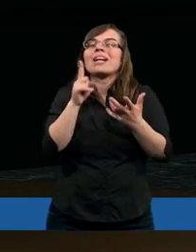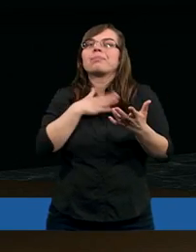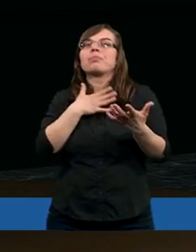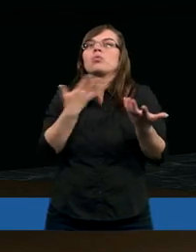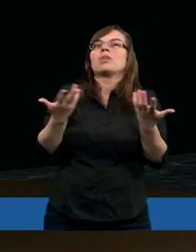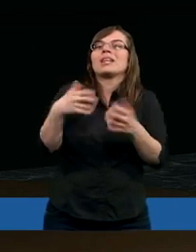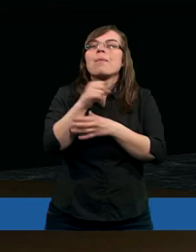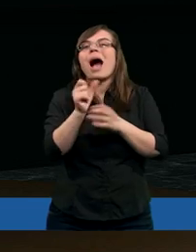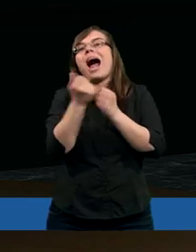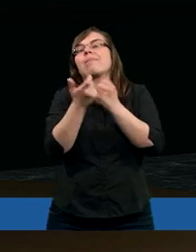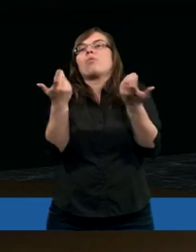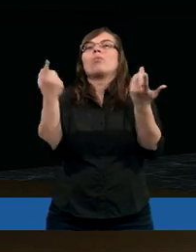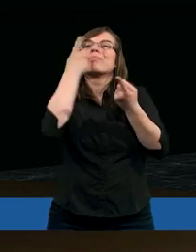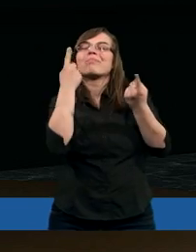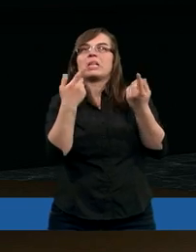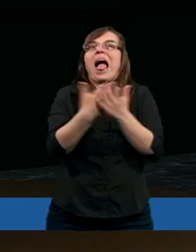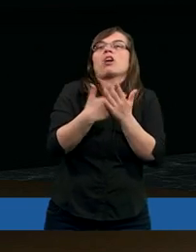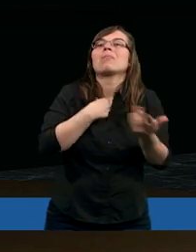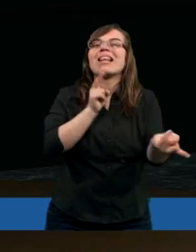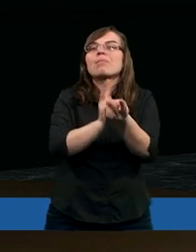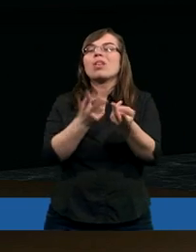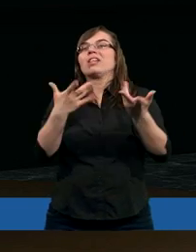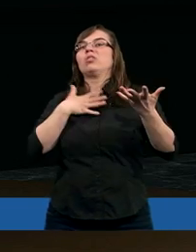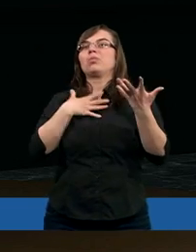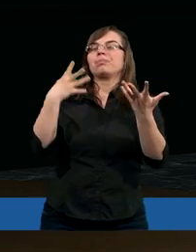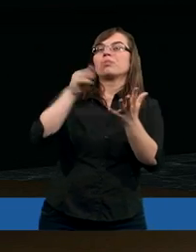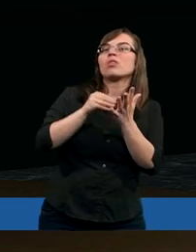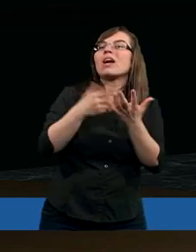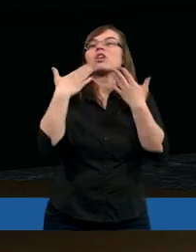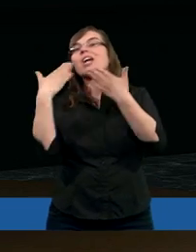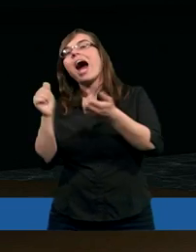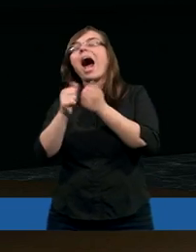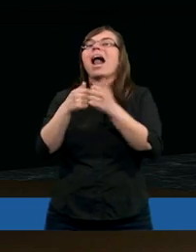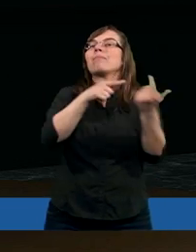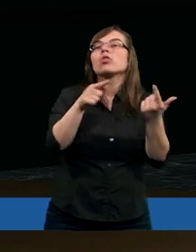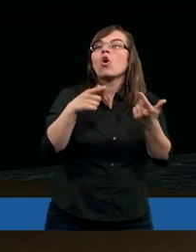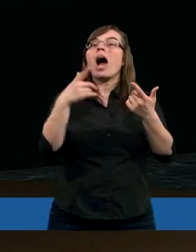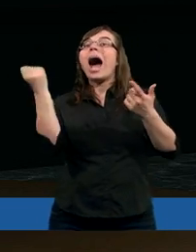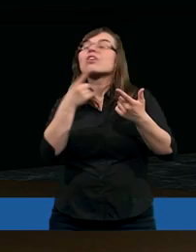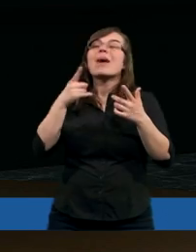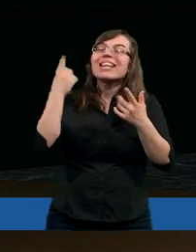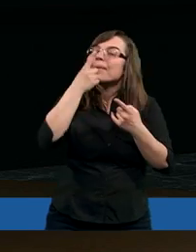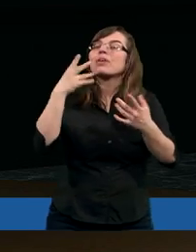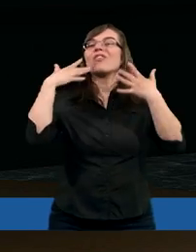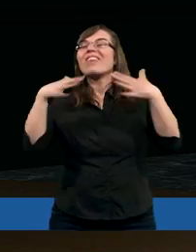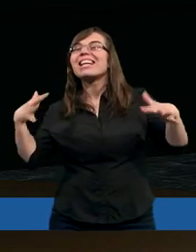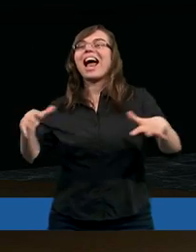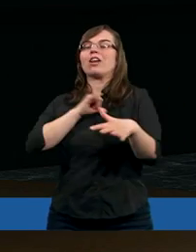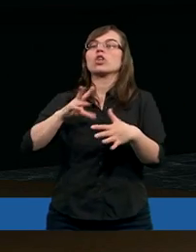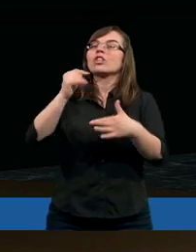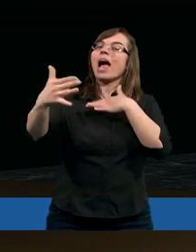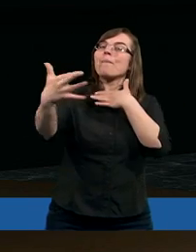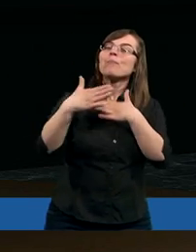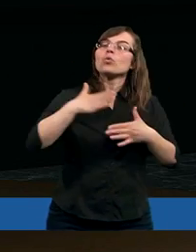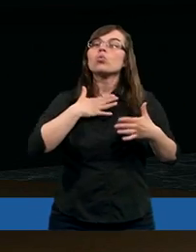zapieramy. Panie Boże, ale dlaczego mnie to spotyka? A Piotr pokazuje, że nie, że wyweselcie się z tego, bo to jest coś, co nas przybliża tak